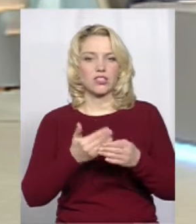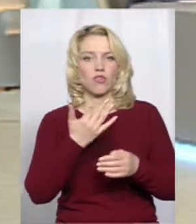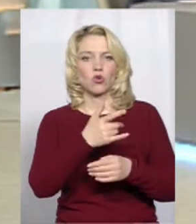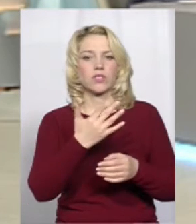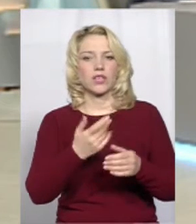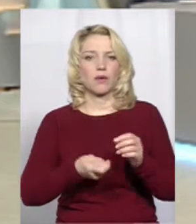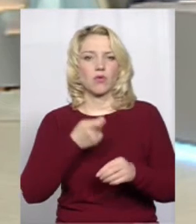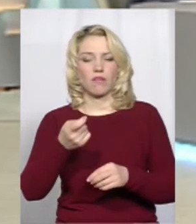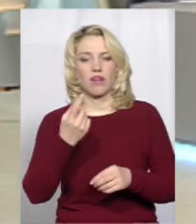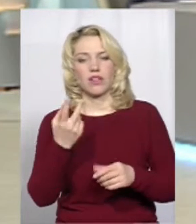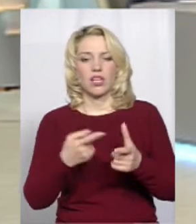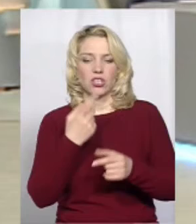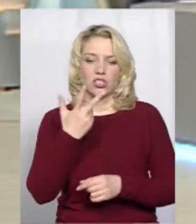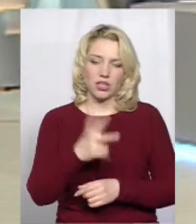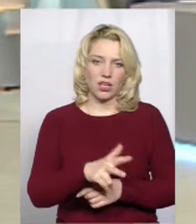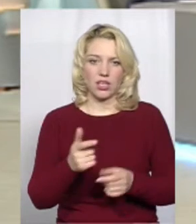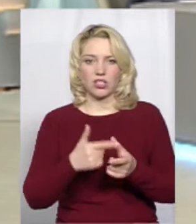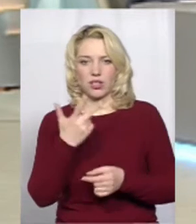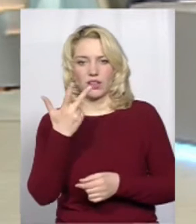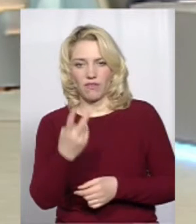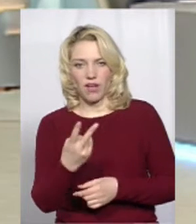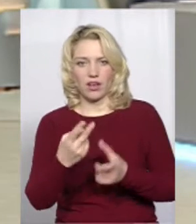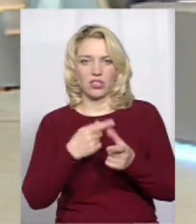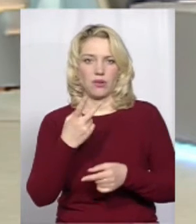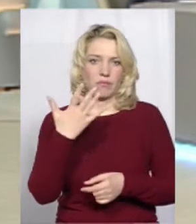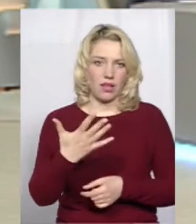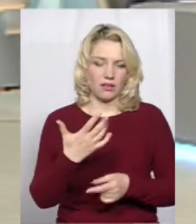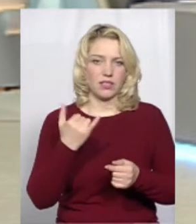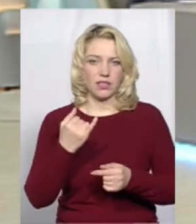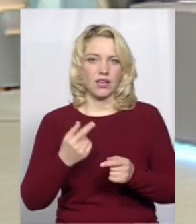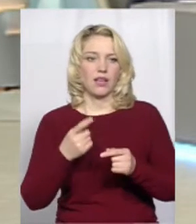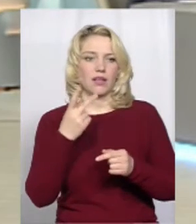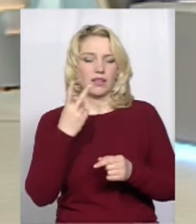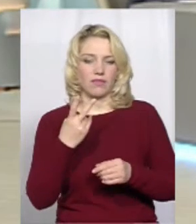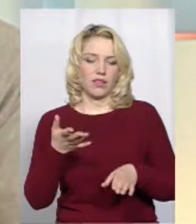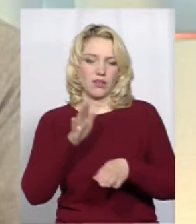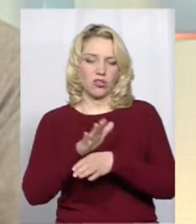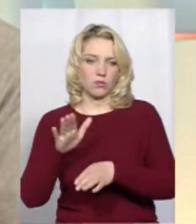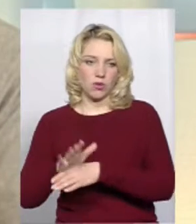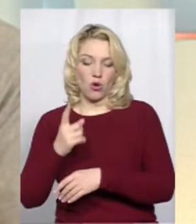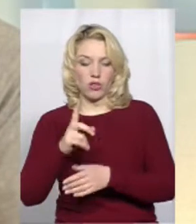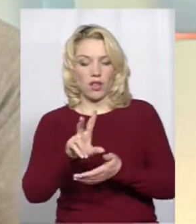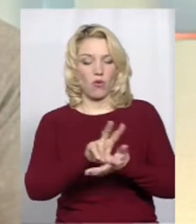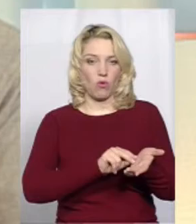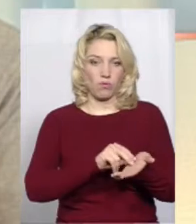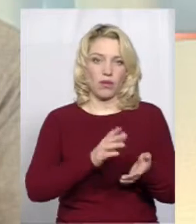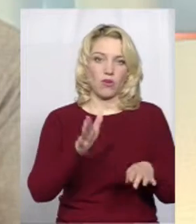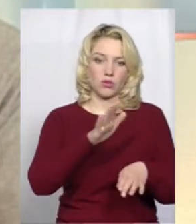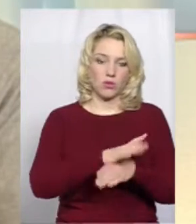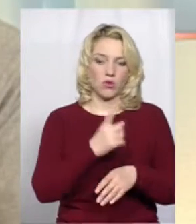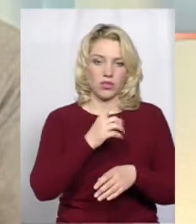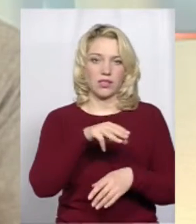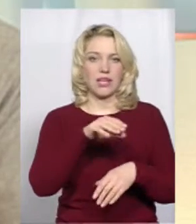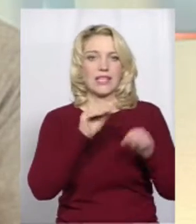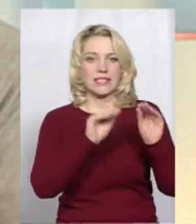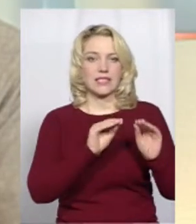їх, чи три, чи два, чи п'ять, і дві копії розпорядження. Одна копія розпорядження, один